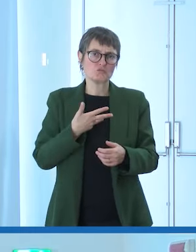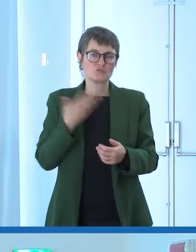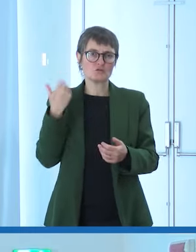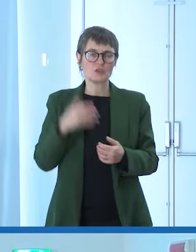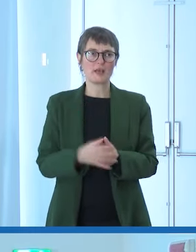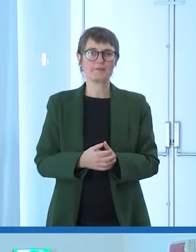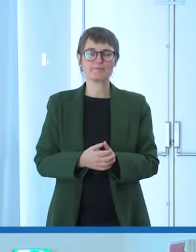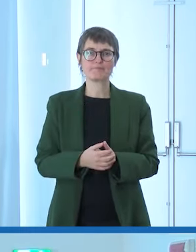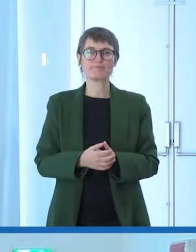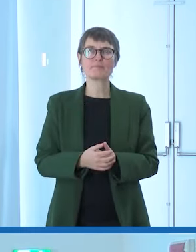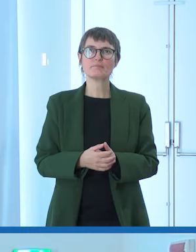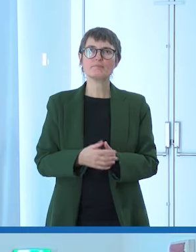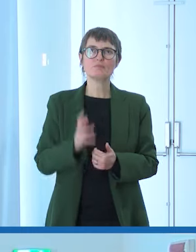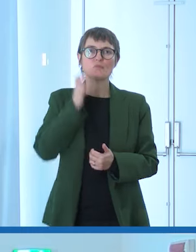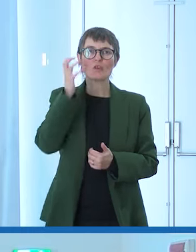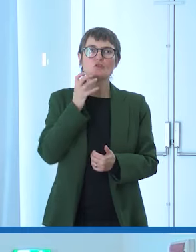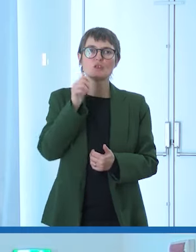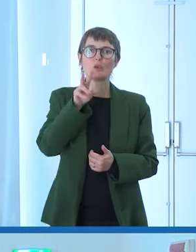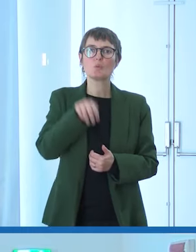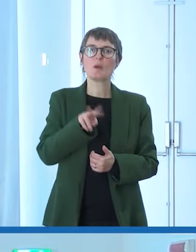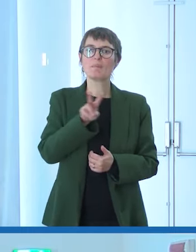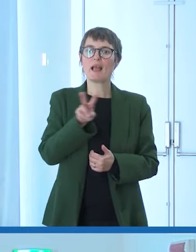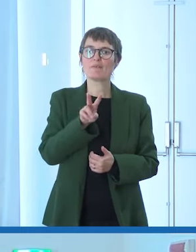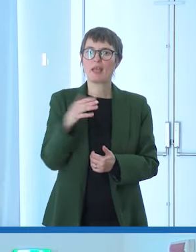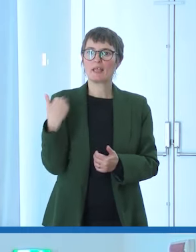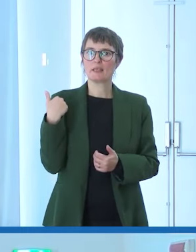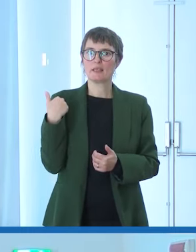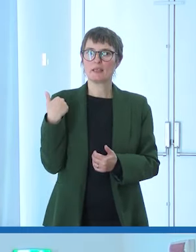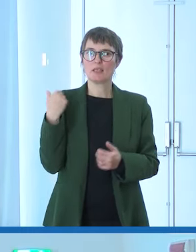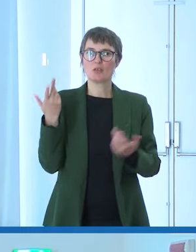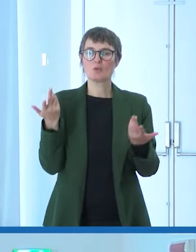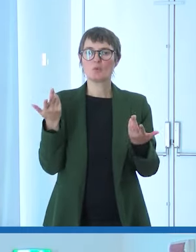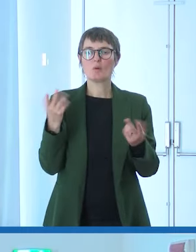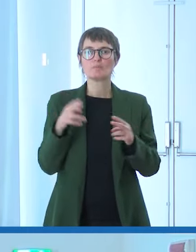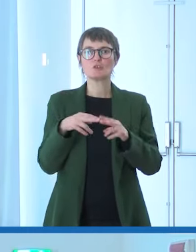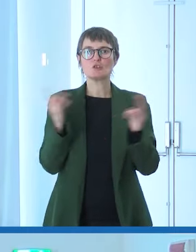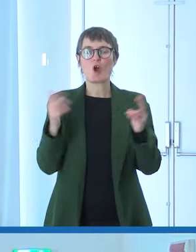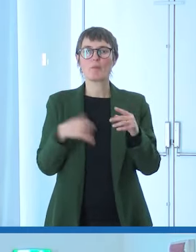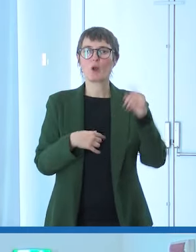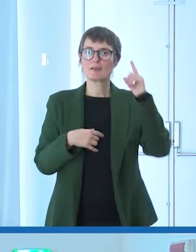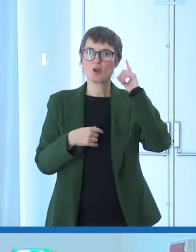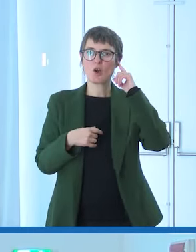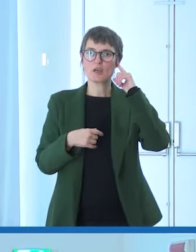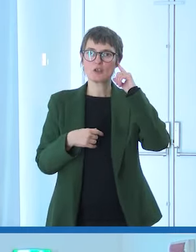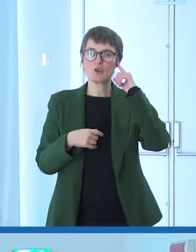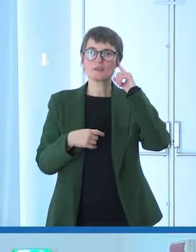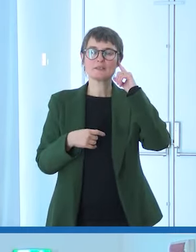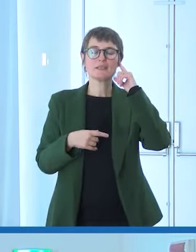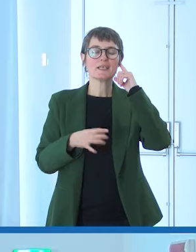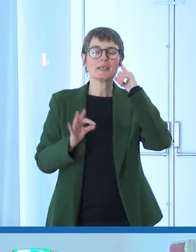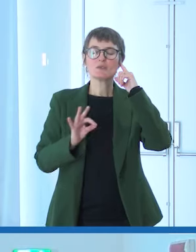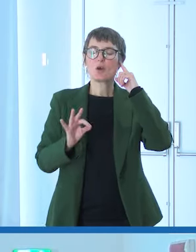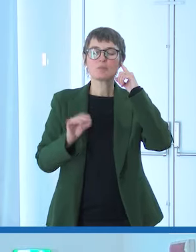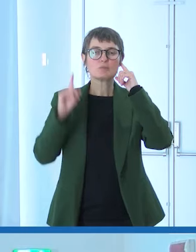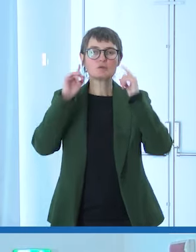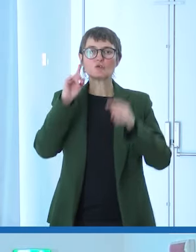nel gennaio 2022 scopro che il mio orecchio sinistro diventa completamente sordo e completamente